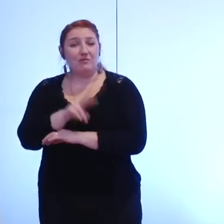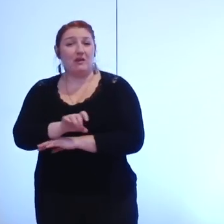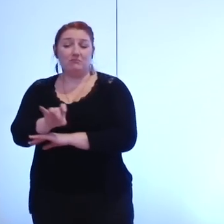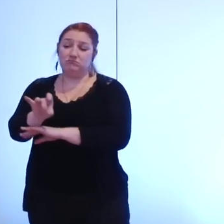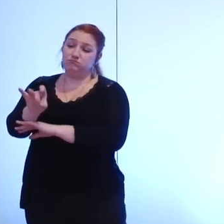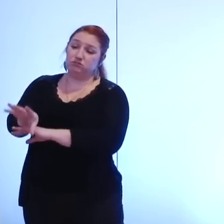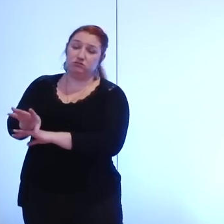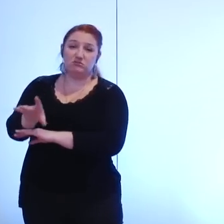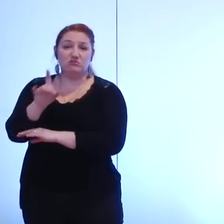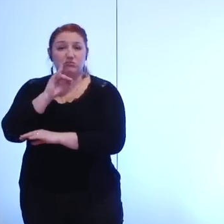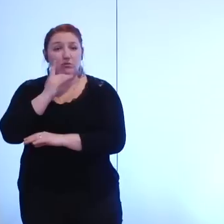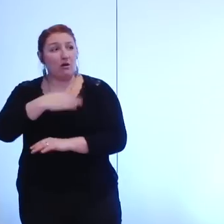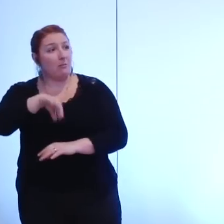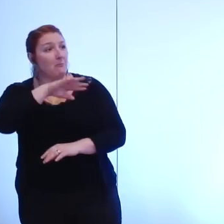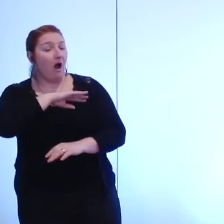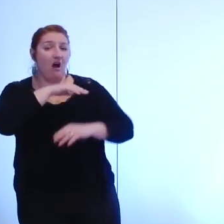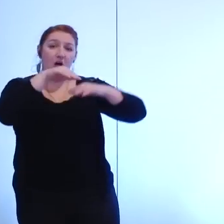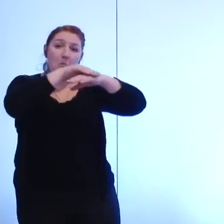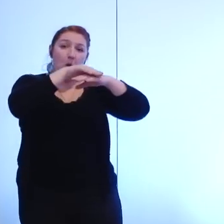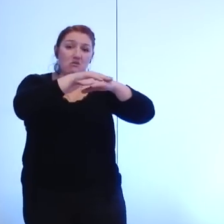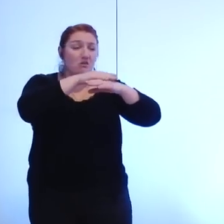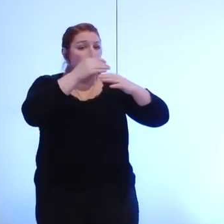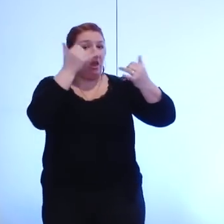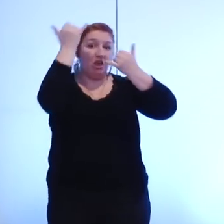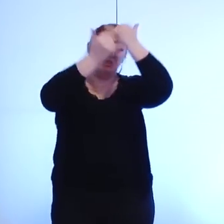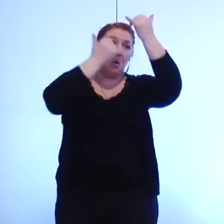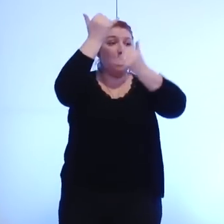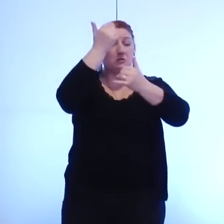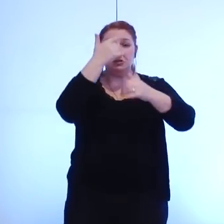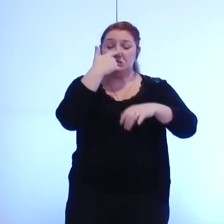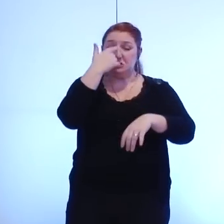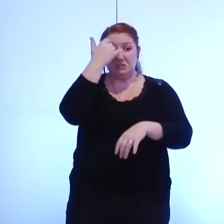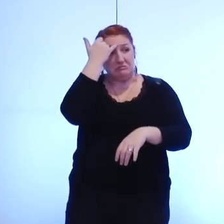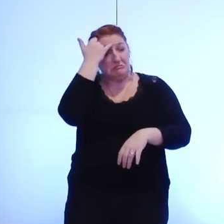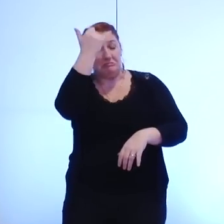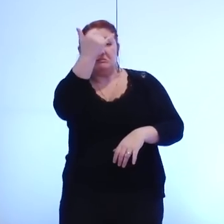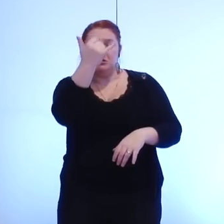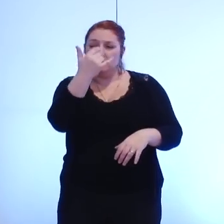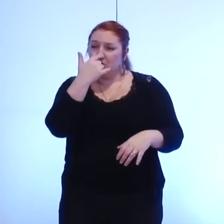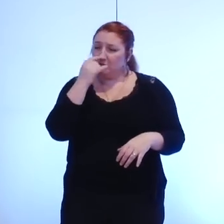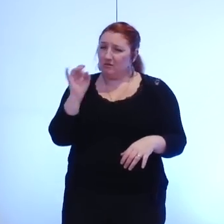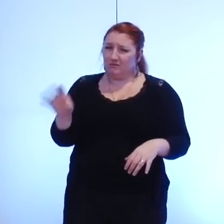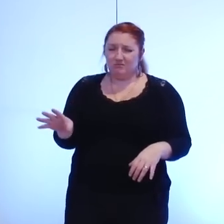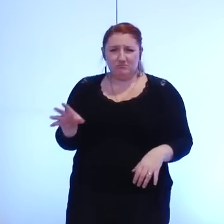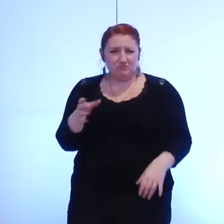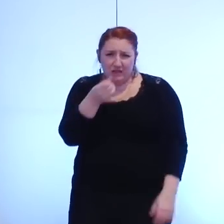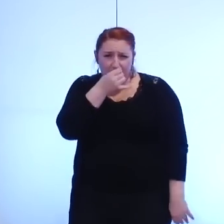raisons idéologiques alors vous avez évoqué Christophe Ferrari